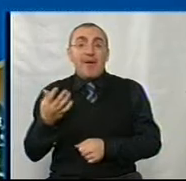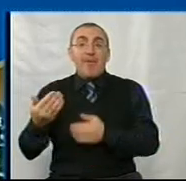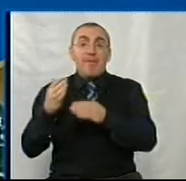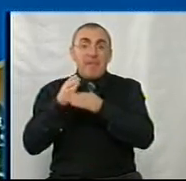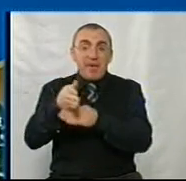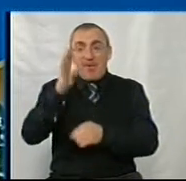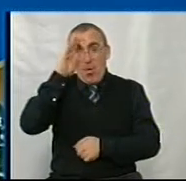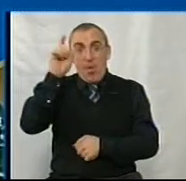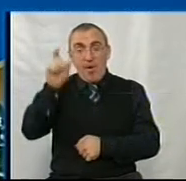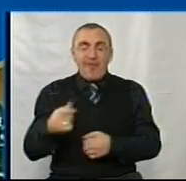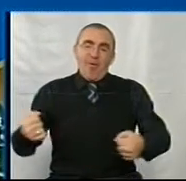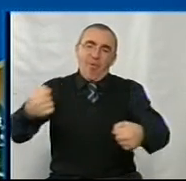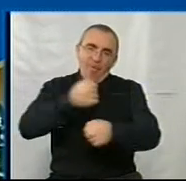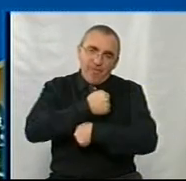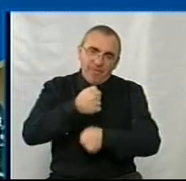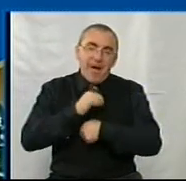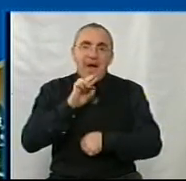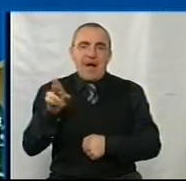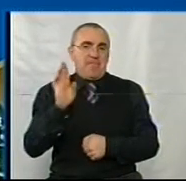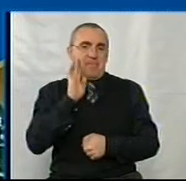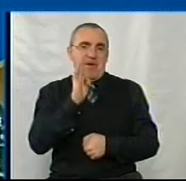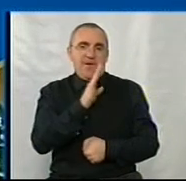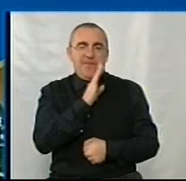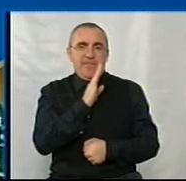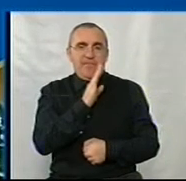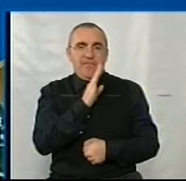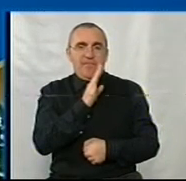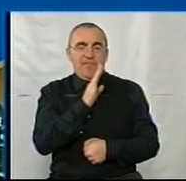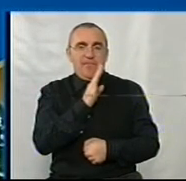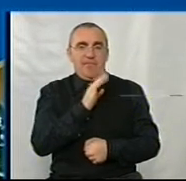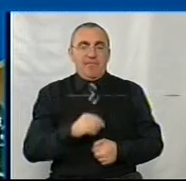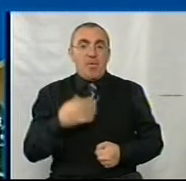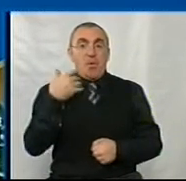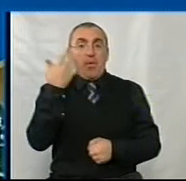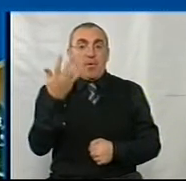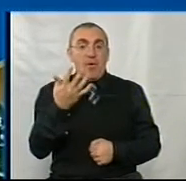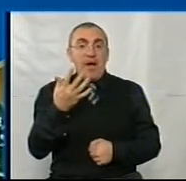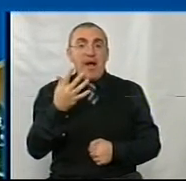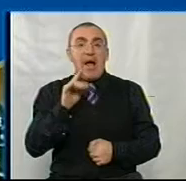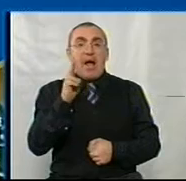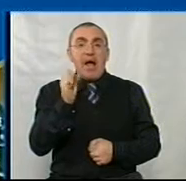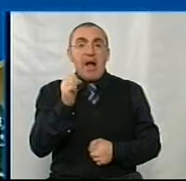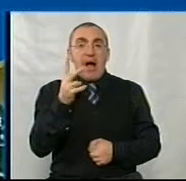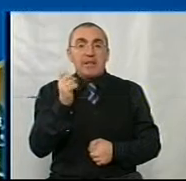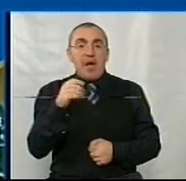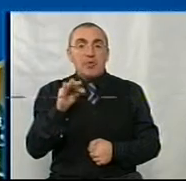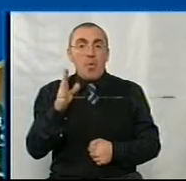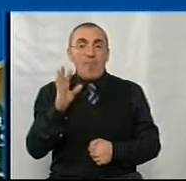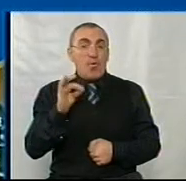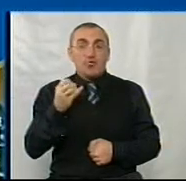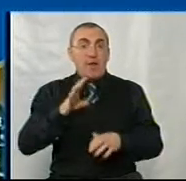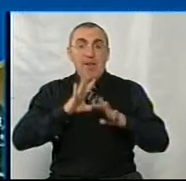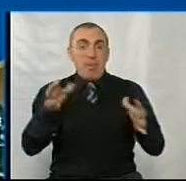до тебе хлопчик, обіймає як рідну маму. А коли в Канатове познайомились, це ще не було